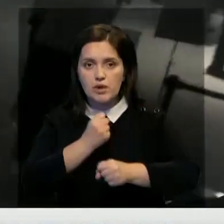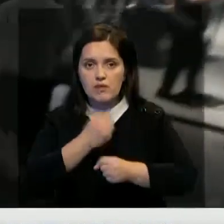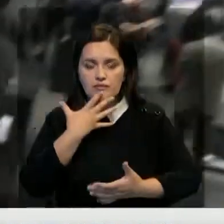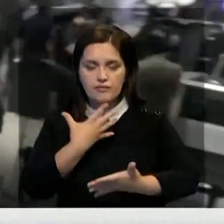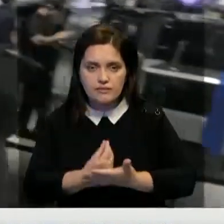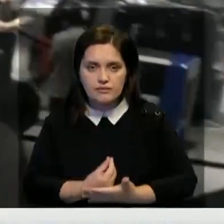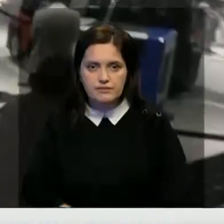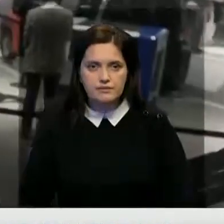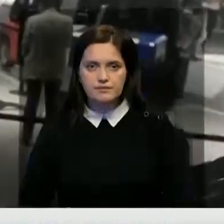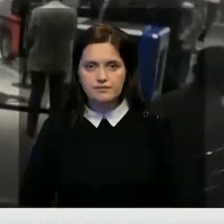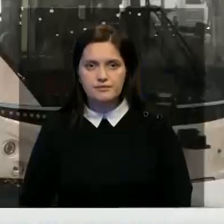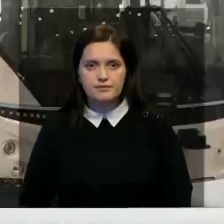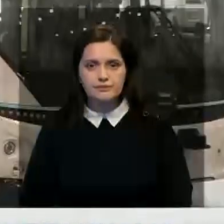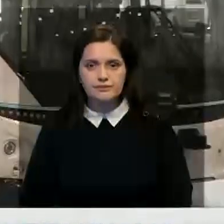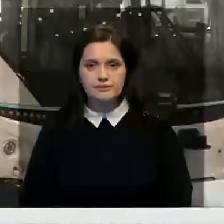страны.